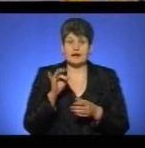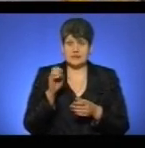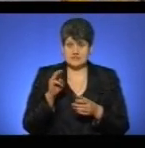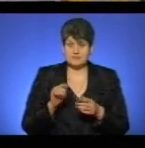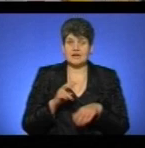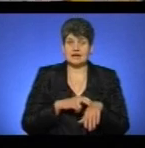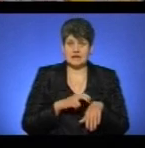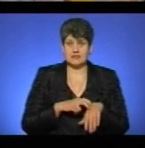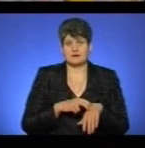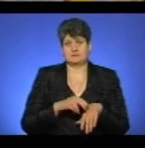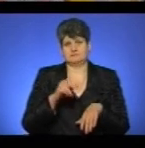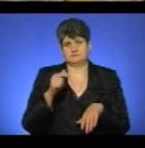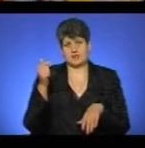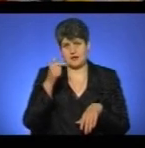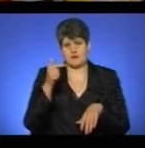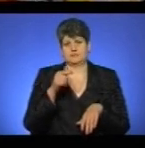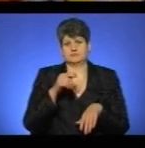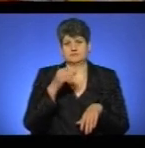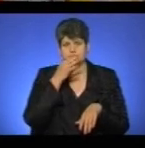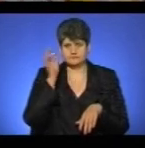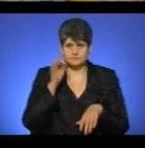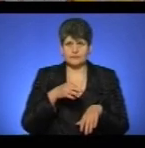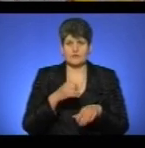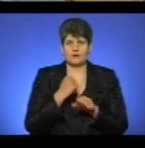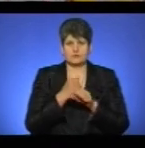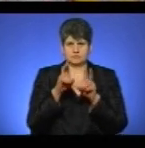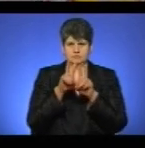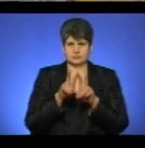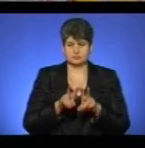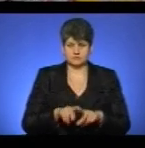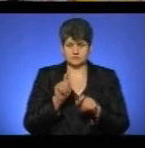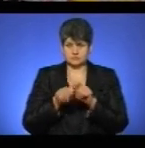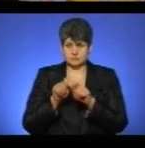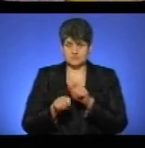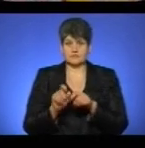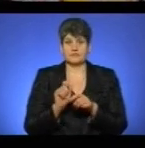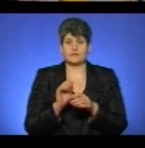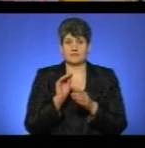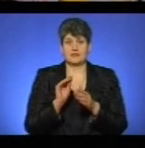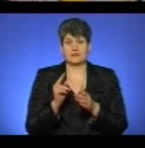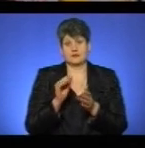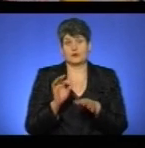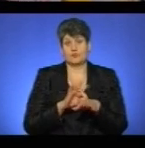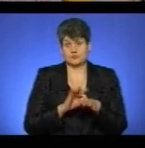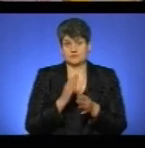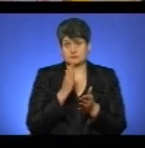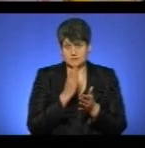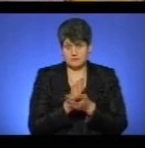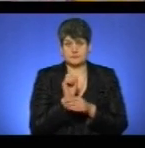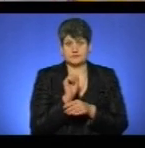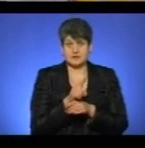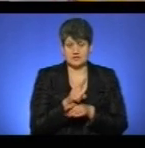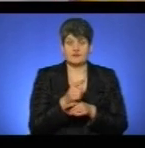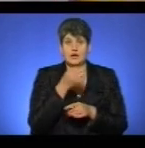освічений, лікар має досвід, він зробив діагностику, поставив діагноз, призначив лікування. І тоді не було потреби повернення